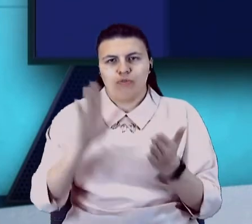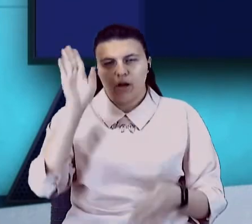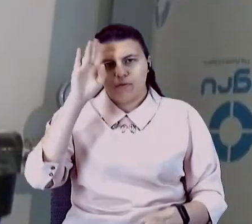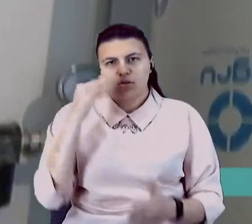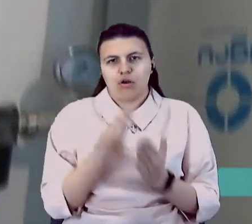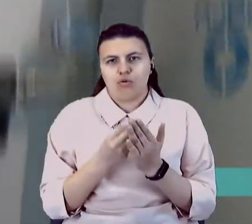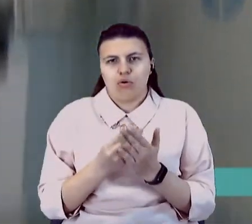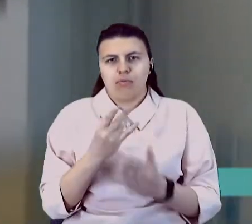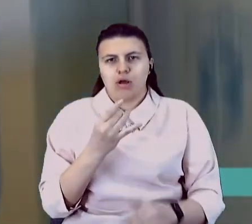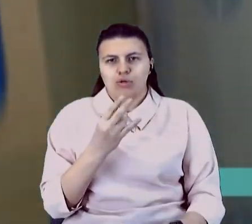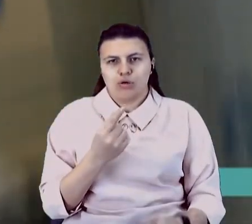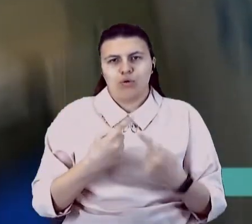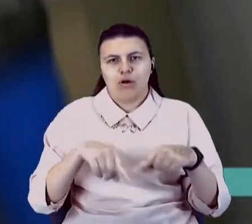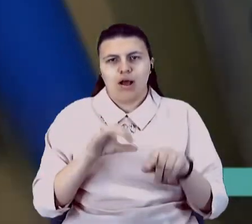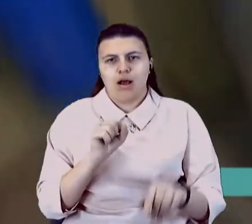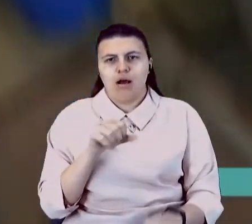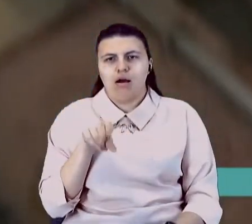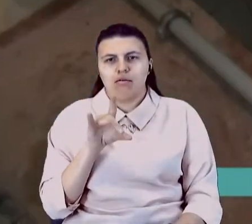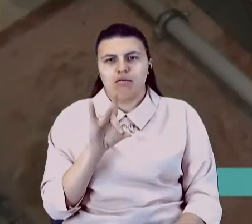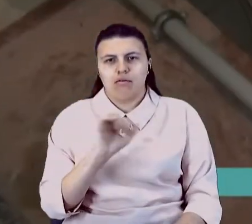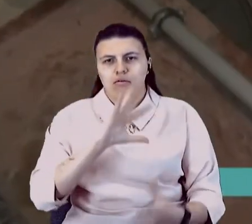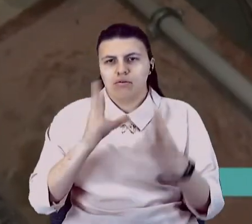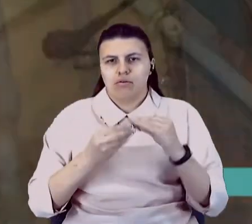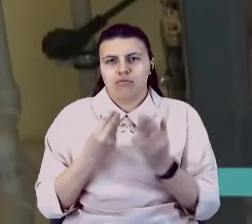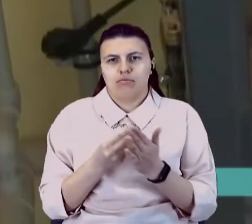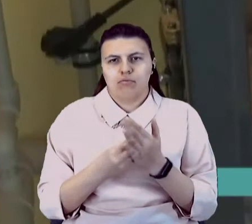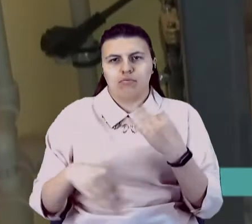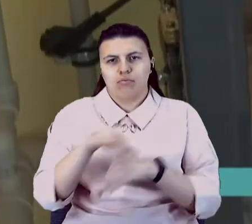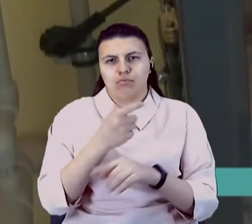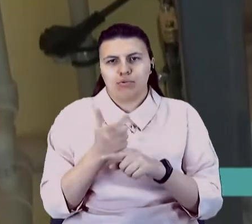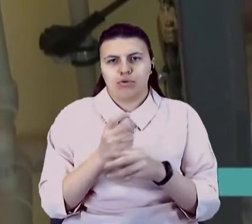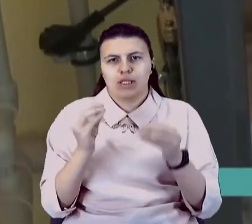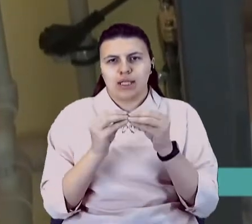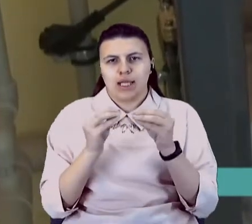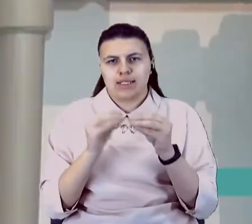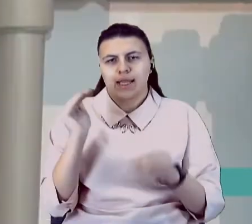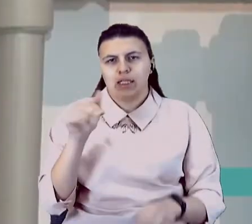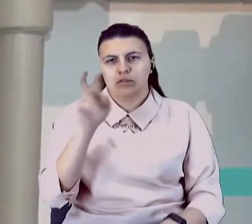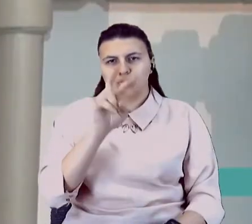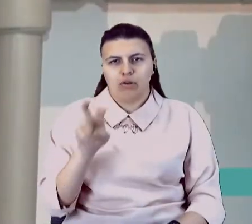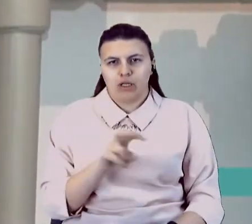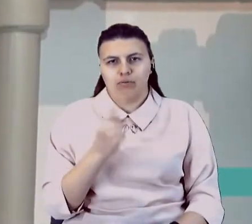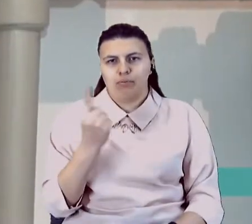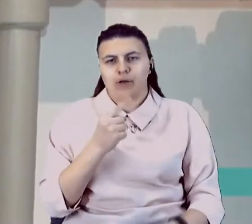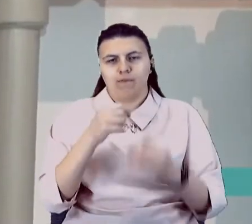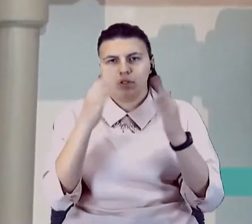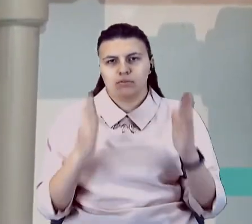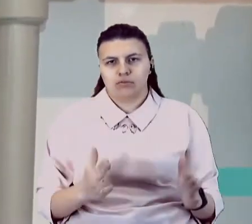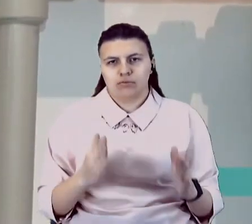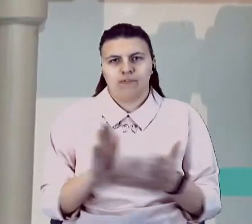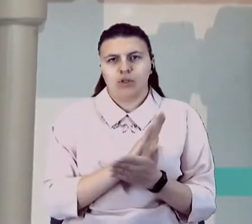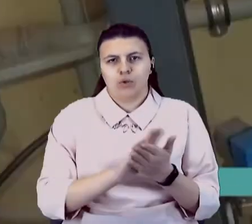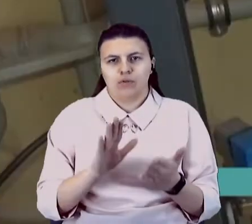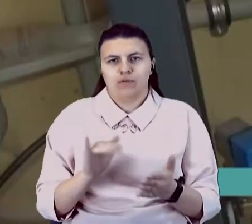організації АДРА. Загальна вартість проєкту – понад 10 тисяч доларів. Першу фільтрувальну систему вже встановили у